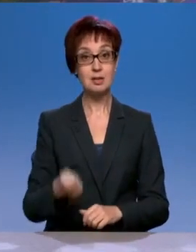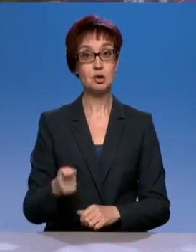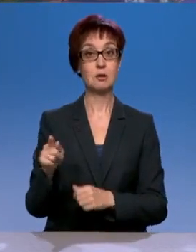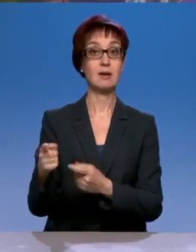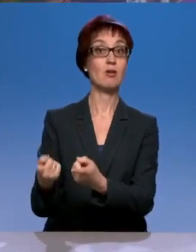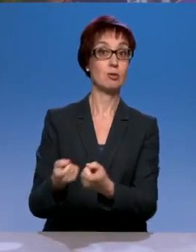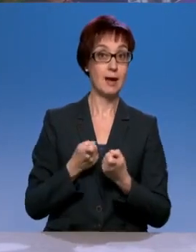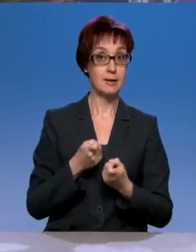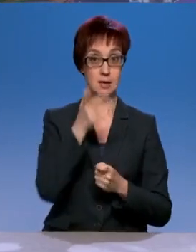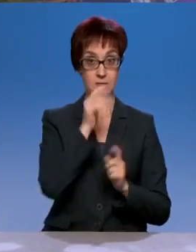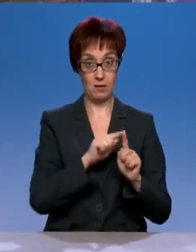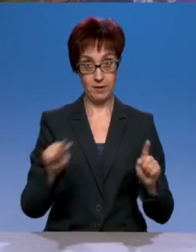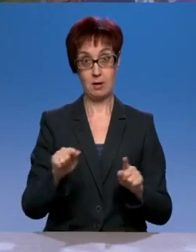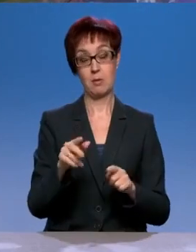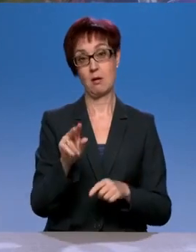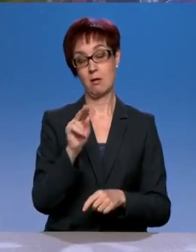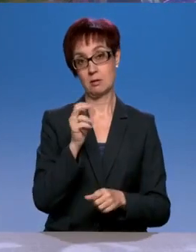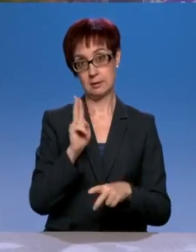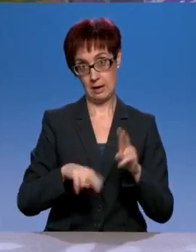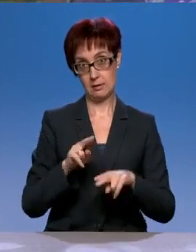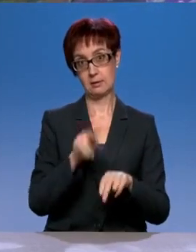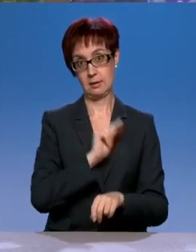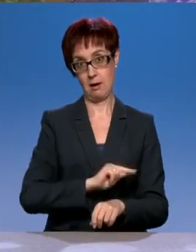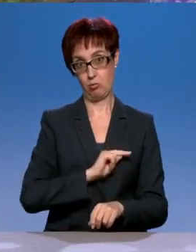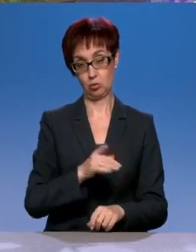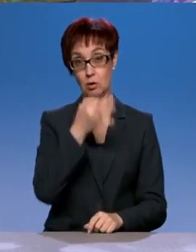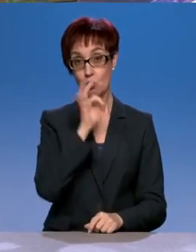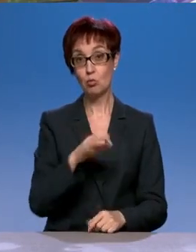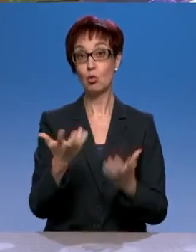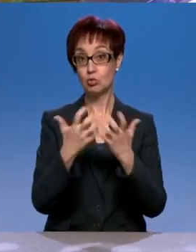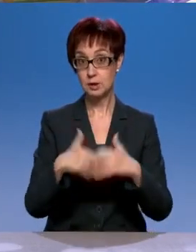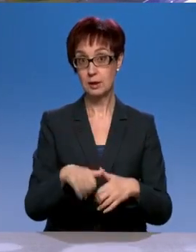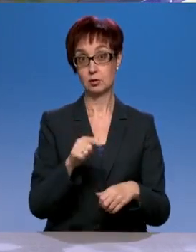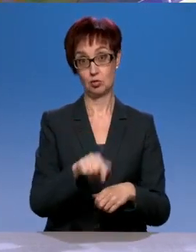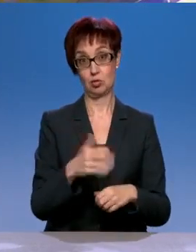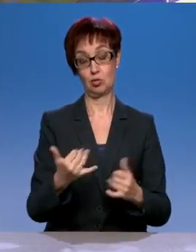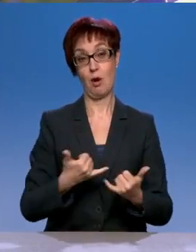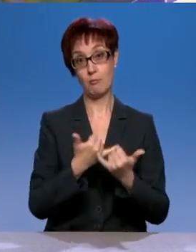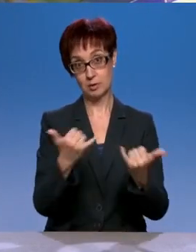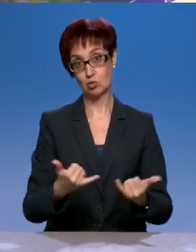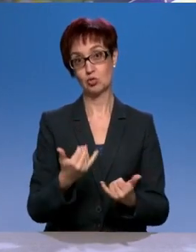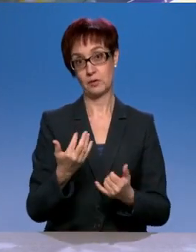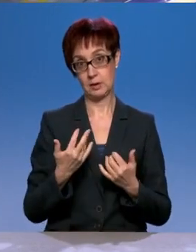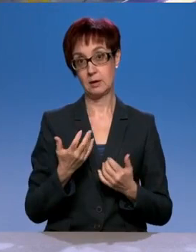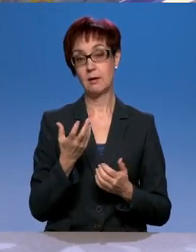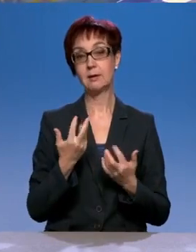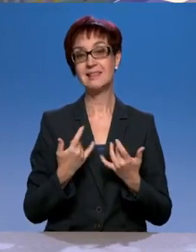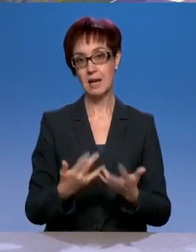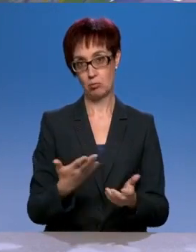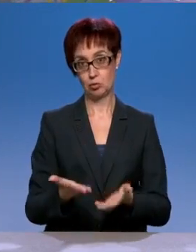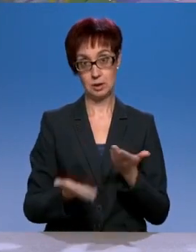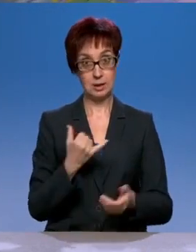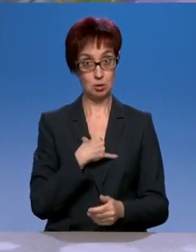Это действительно так, потому что... Ну, любая техника, она требует обслуживания. И если я имею там 5 катков, грузовики,